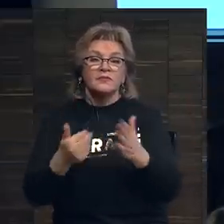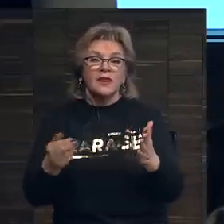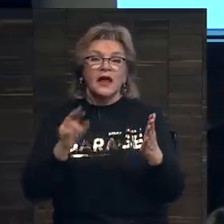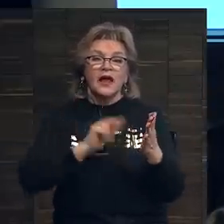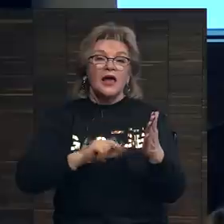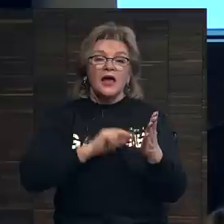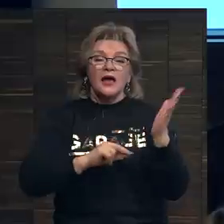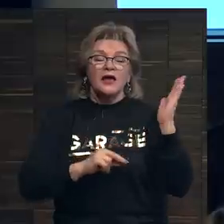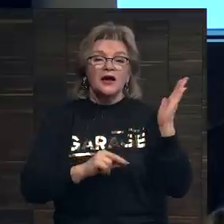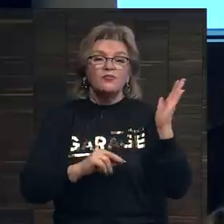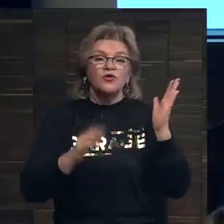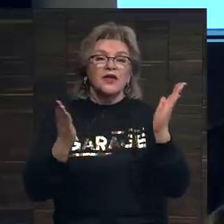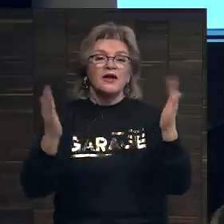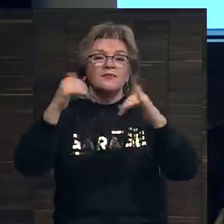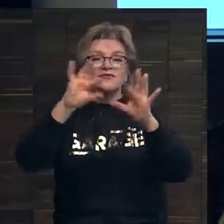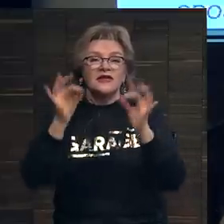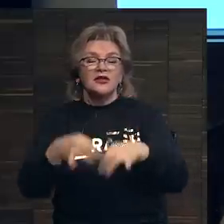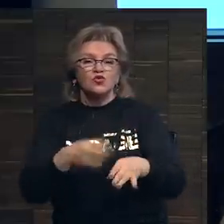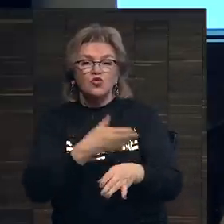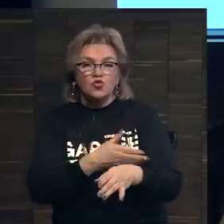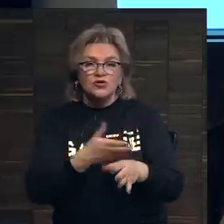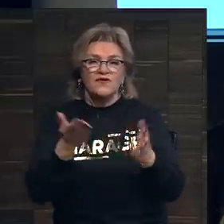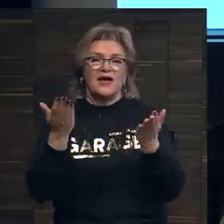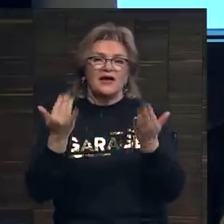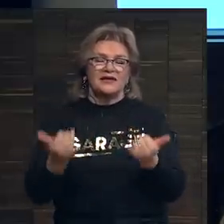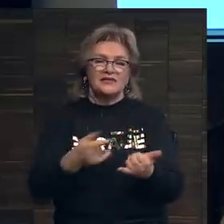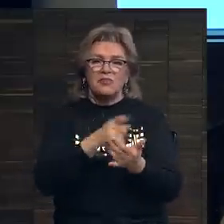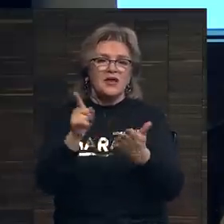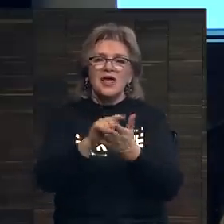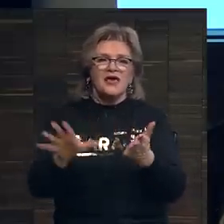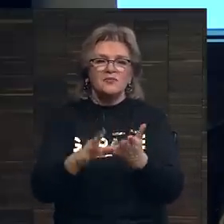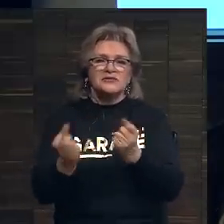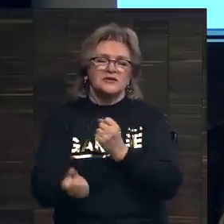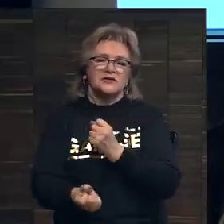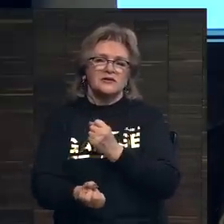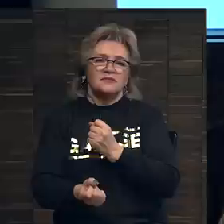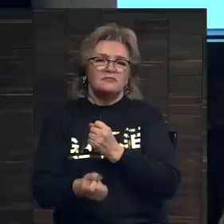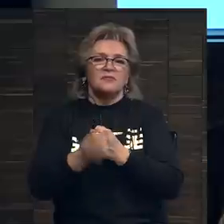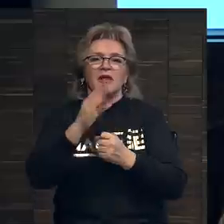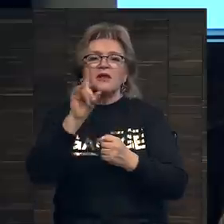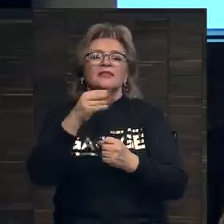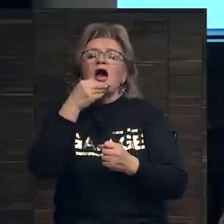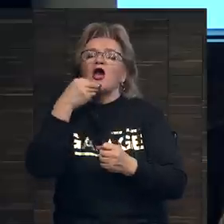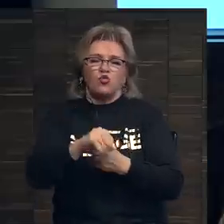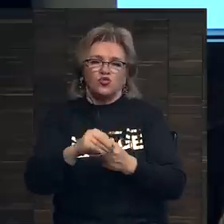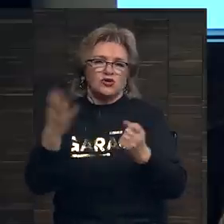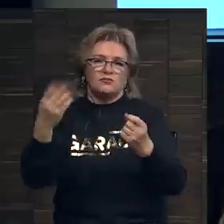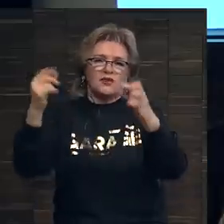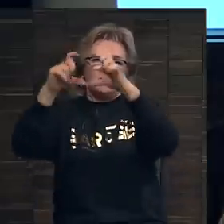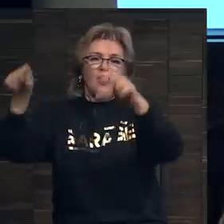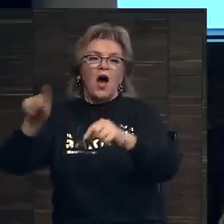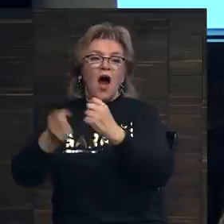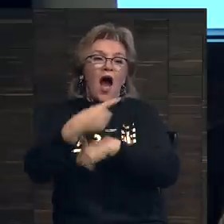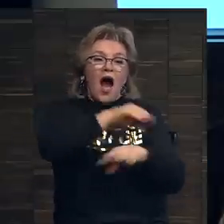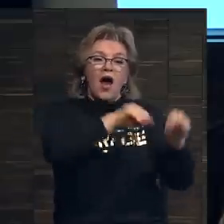Работа, произведение искусства теперь не обязательно оказывается в наилучшем учреждении, оно оказывается там, где